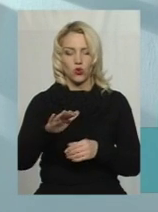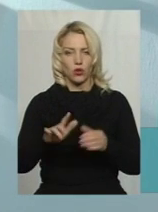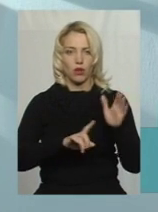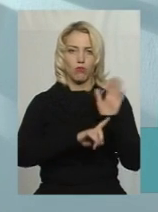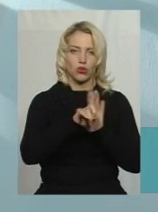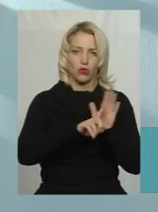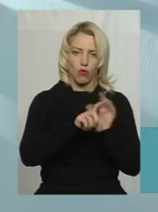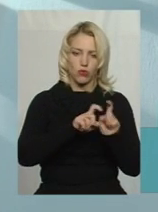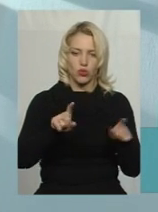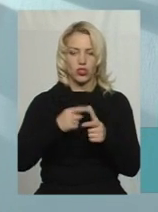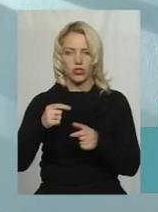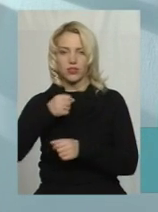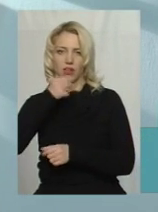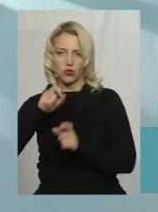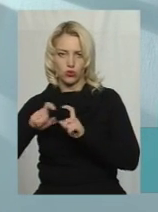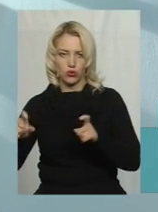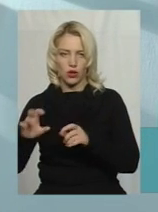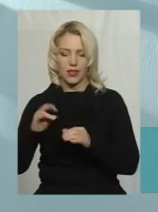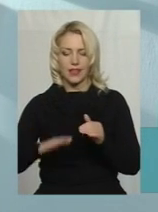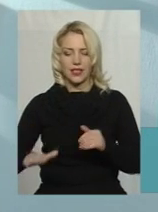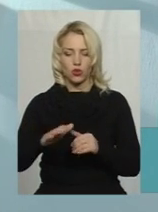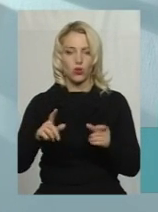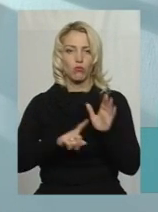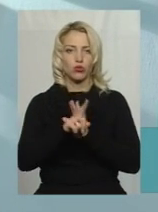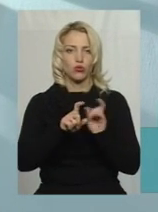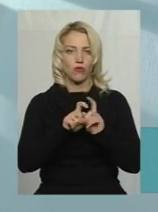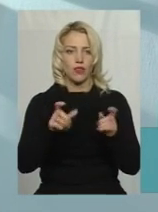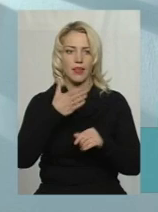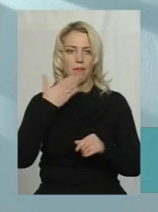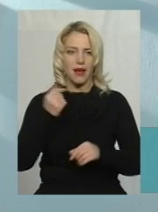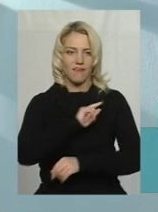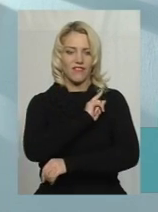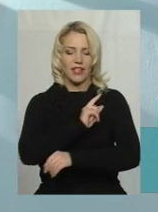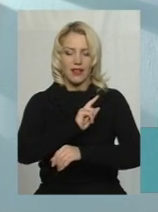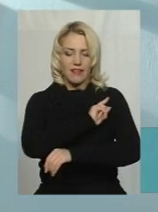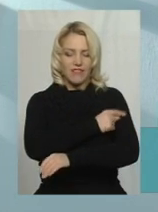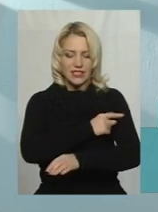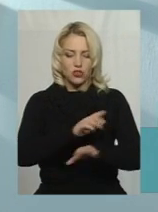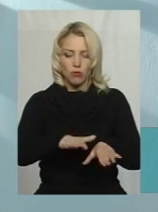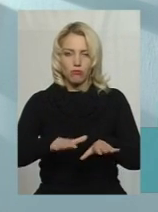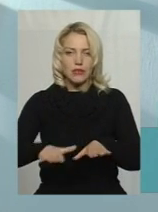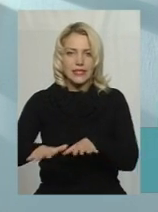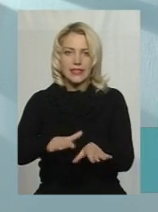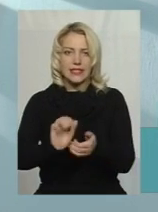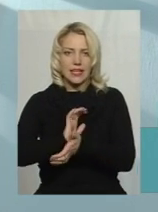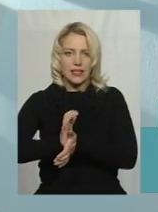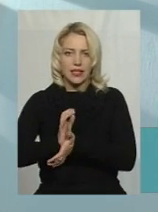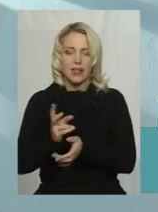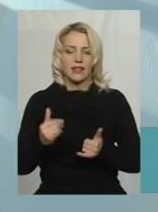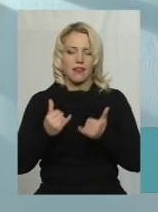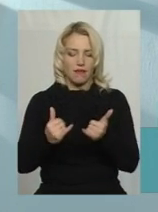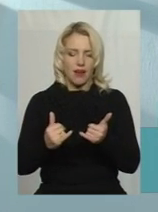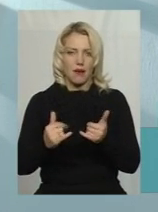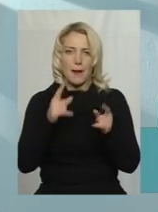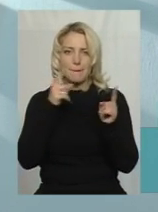Тому що на території початкової школи немає фізично місця під розташування майданчика для мініфутбольного